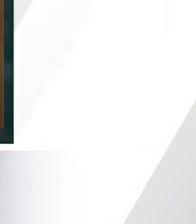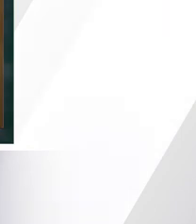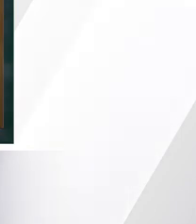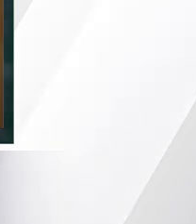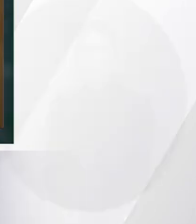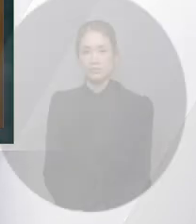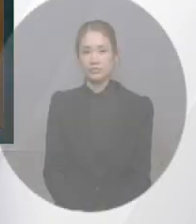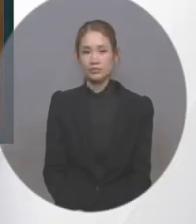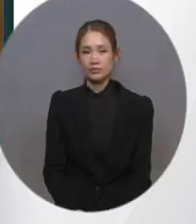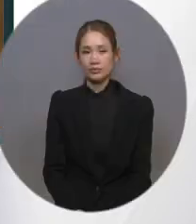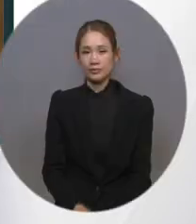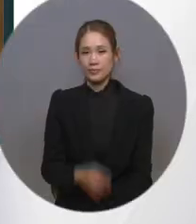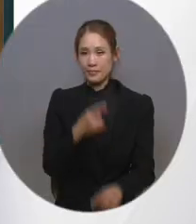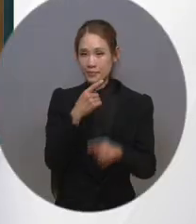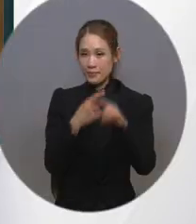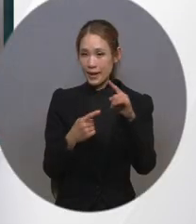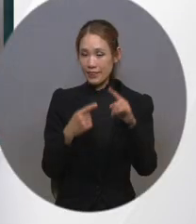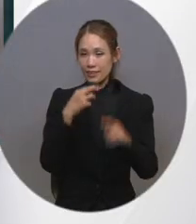반투명입니다.